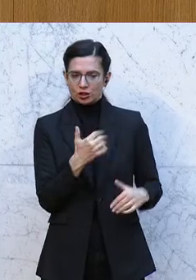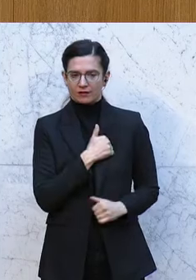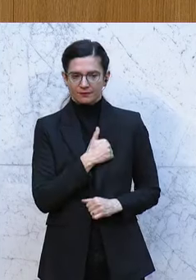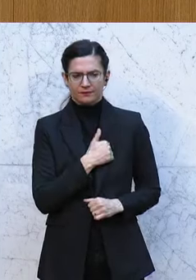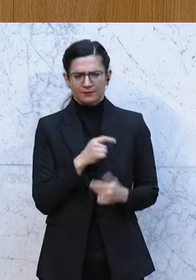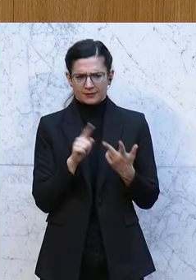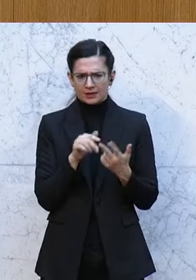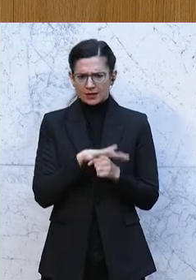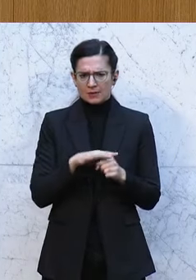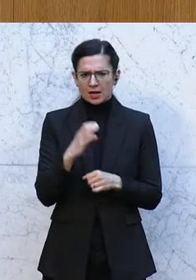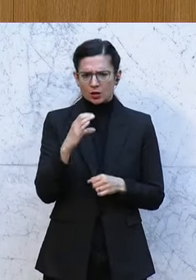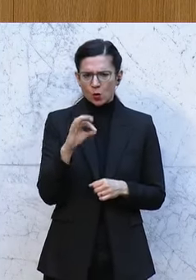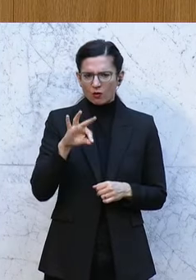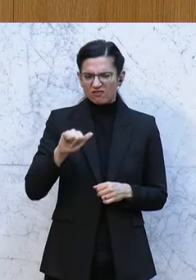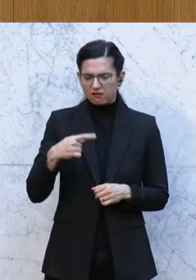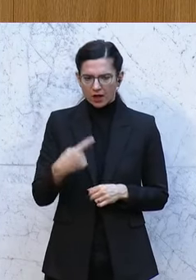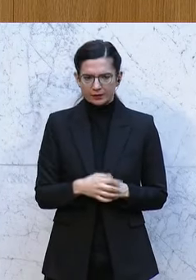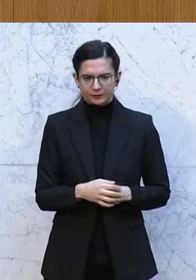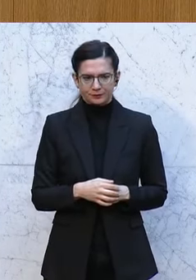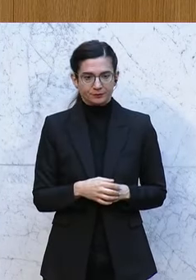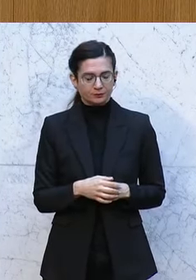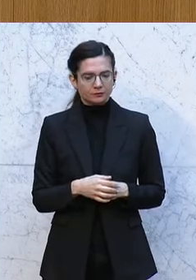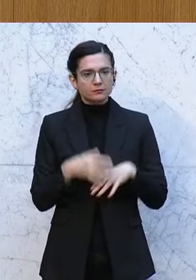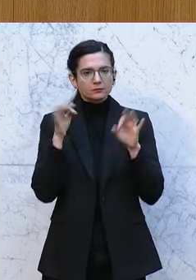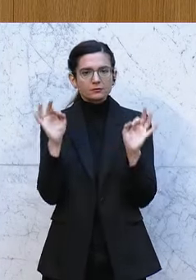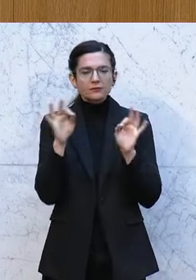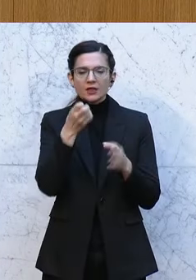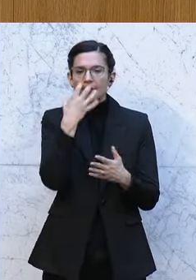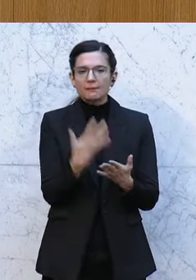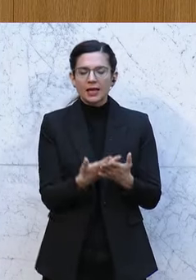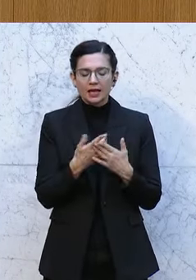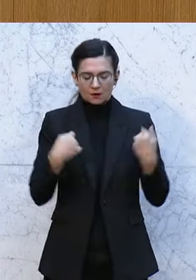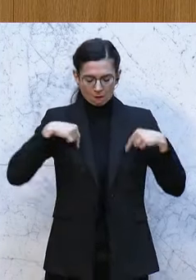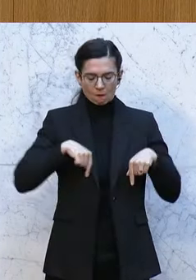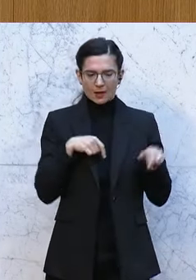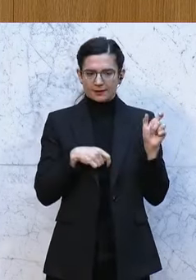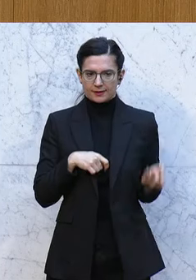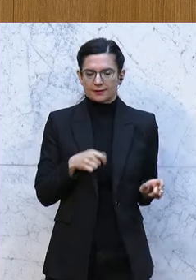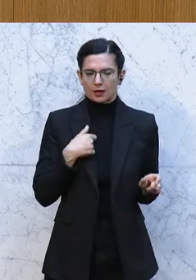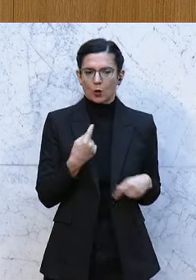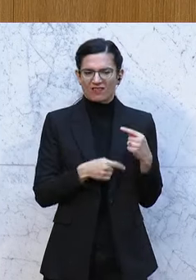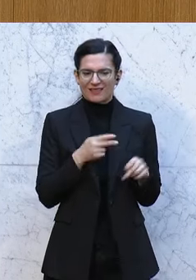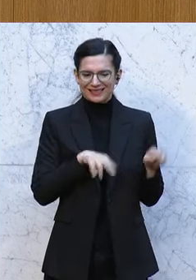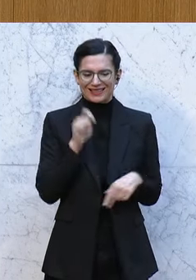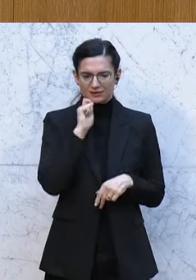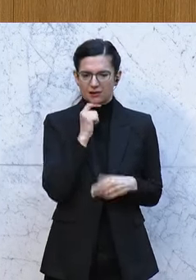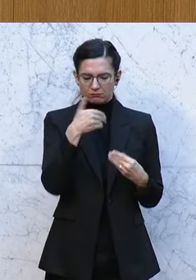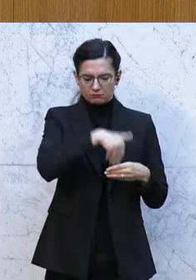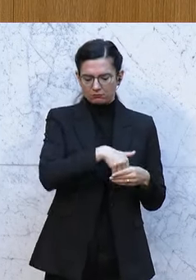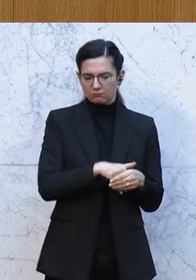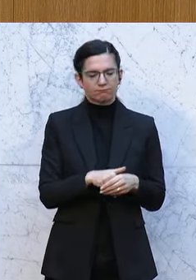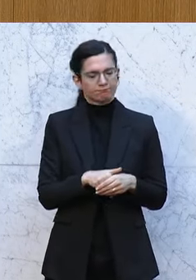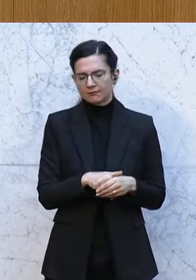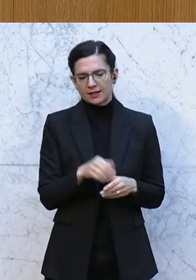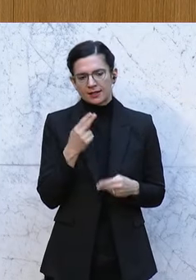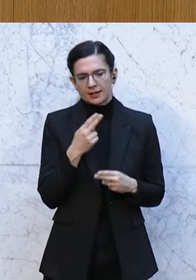Kofag, da hat ja auch der offizielle Bericht des Vorsitzenden bzw. der Verfahrensrichterin gesagt, nein,